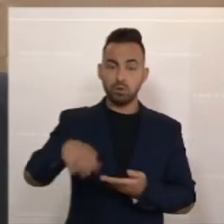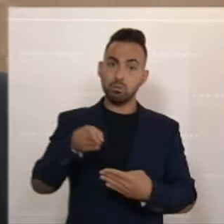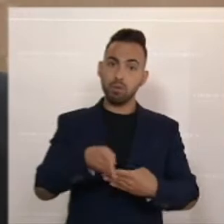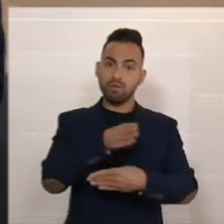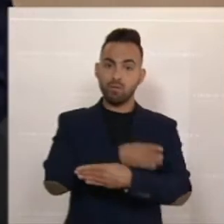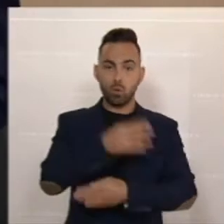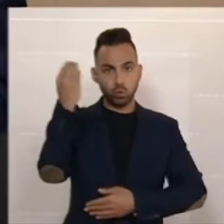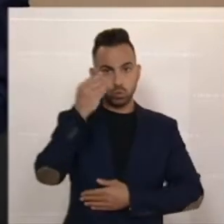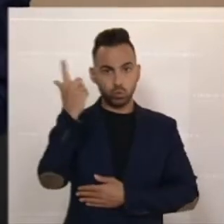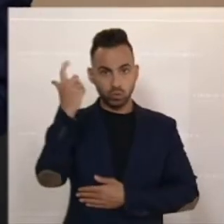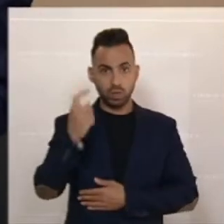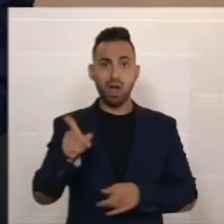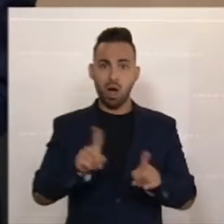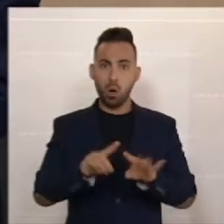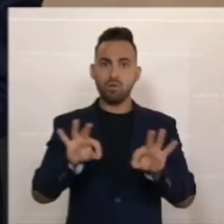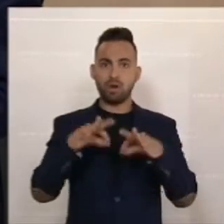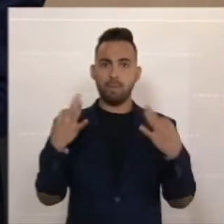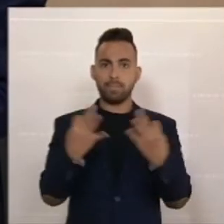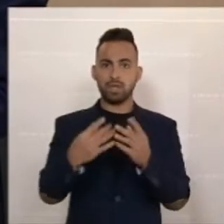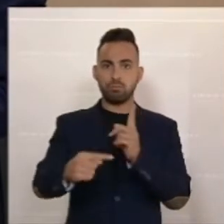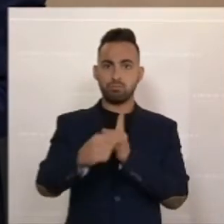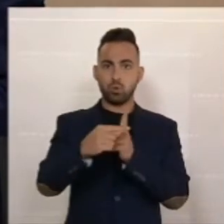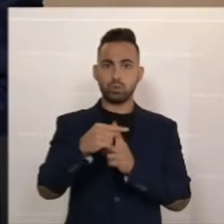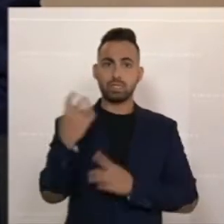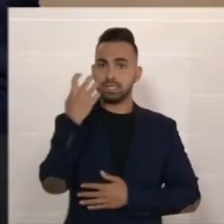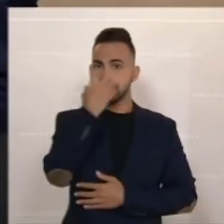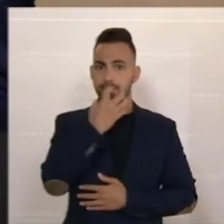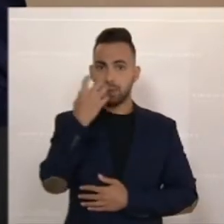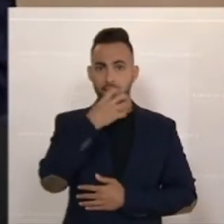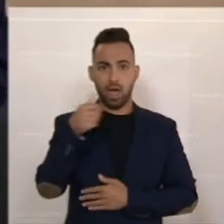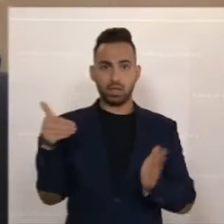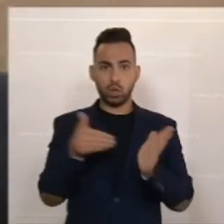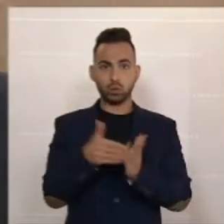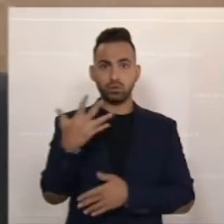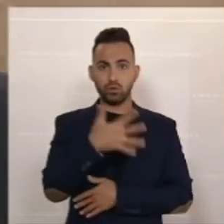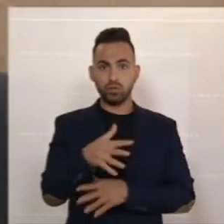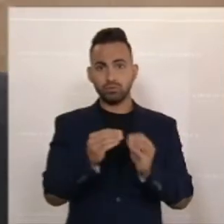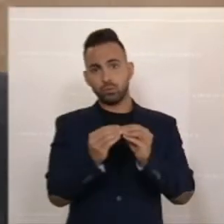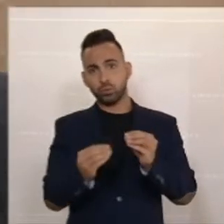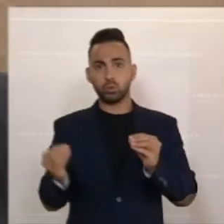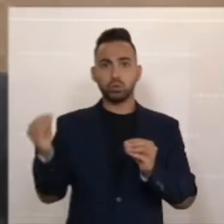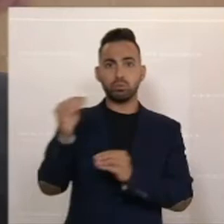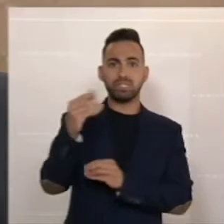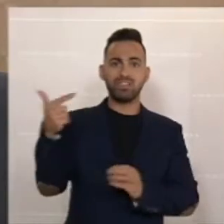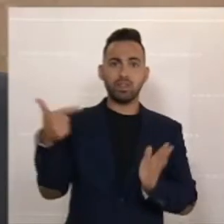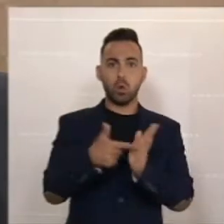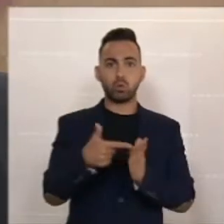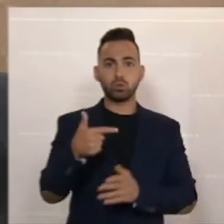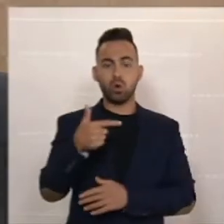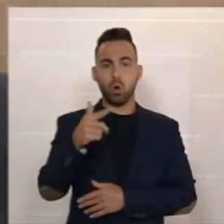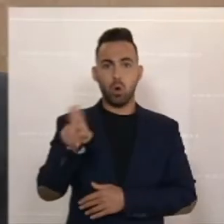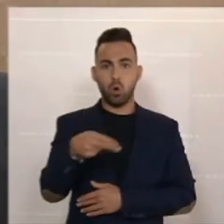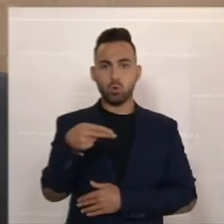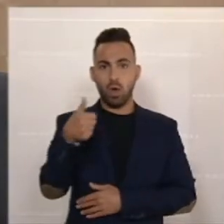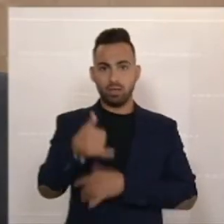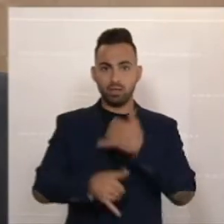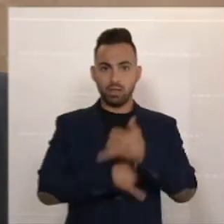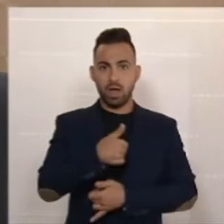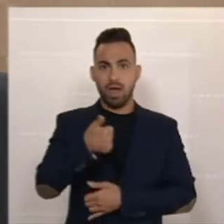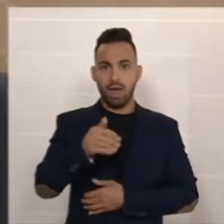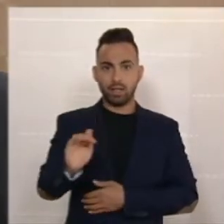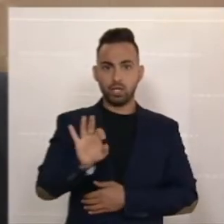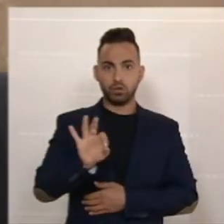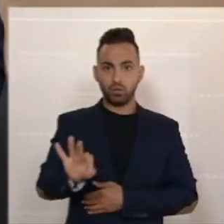Schulstart. Wir werden den Familienbonus im September von 1.500 auf 2.000 Euro pro Jahr pro Kind erhöhen. Und wir werden im